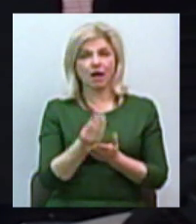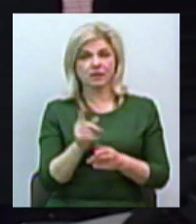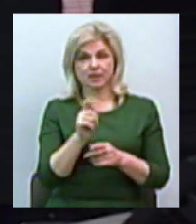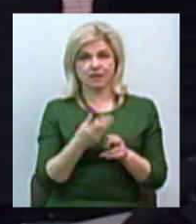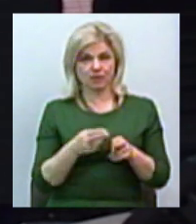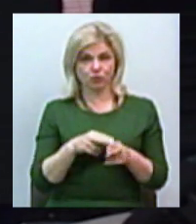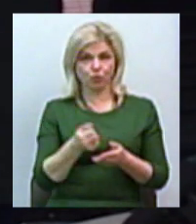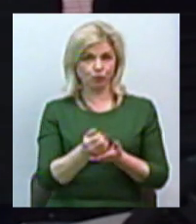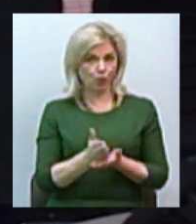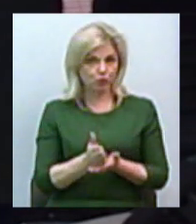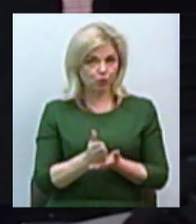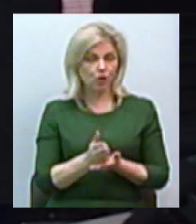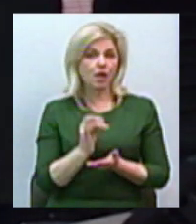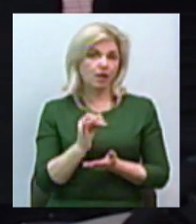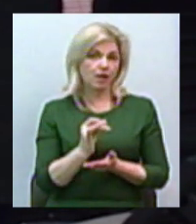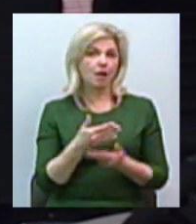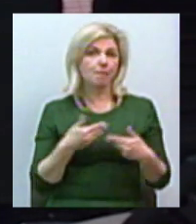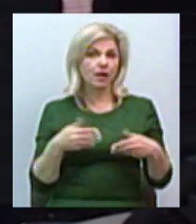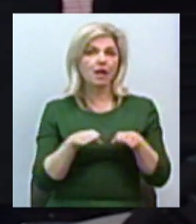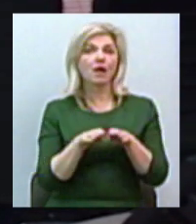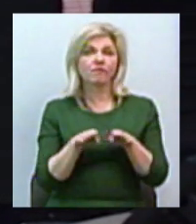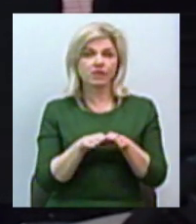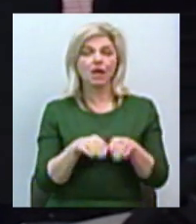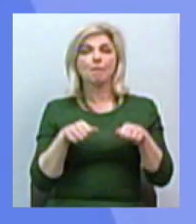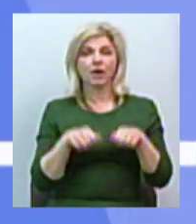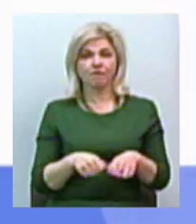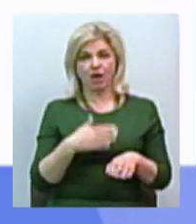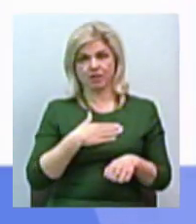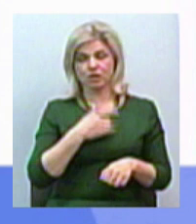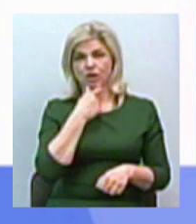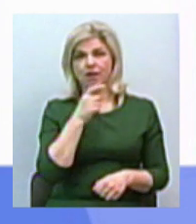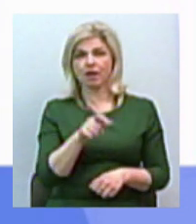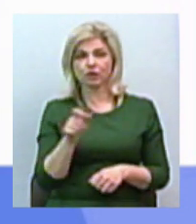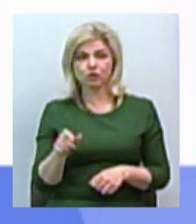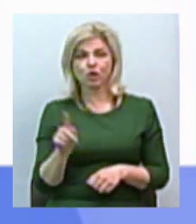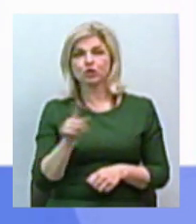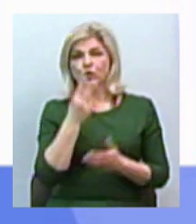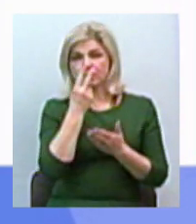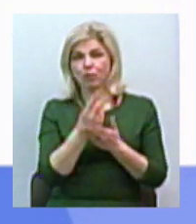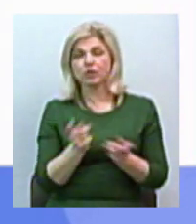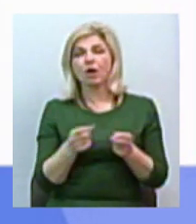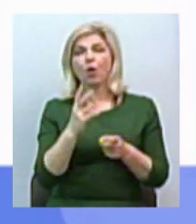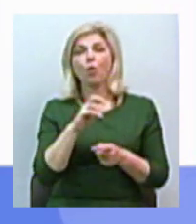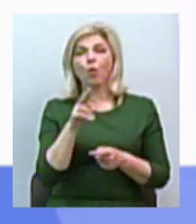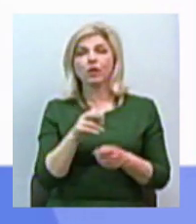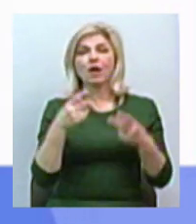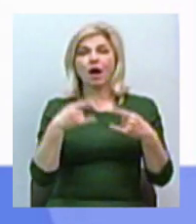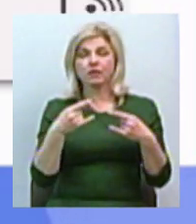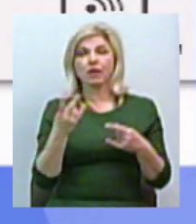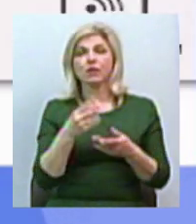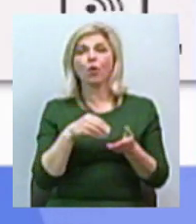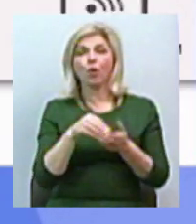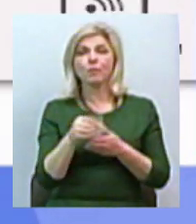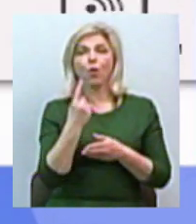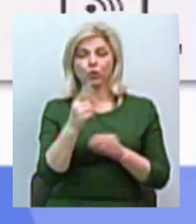послугу. Тобто ми вирівнюємо в правах наших глядачів. Щоб дивитися закодовані телеканали, треба купити тюнер від одного